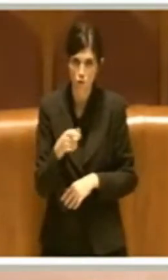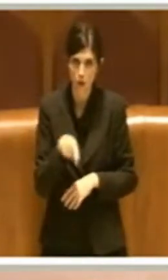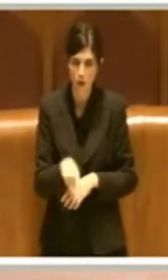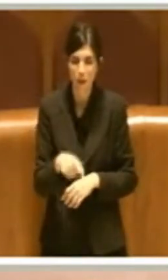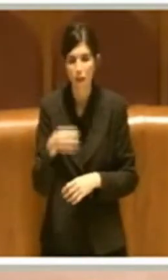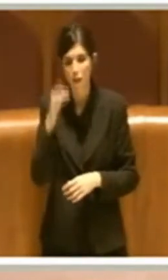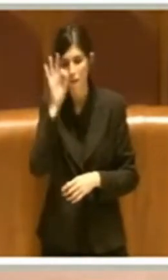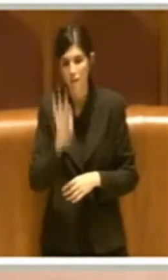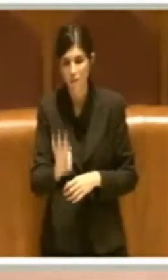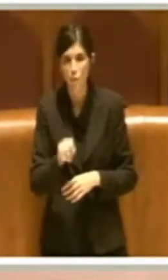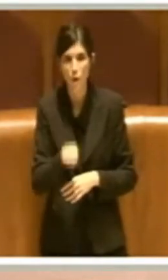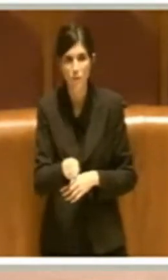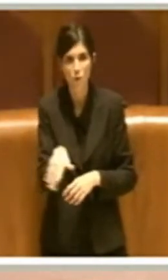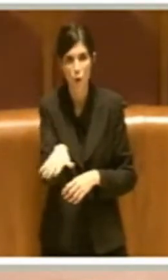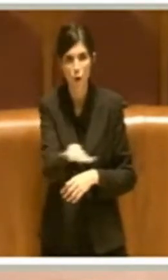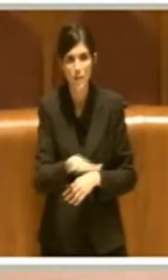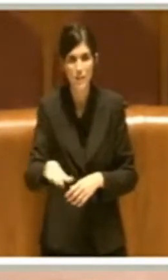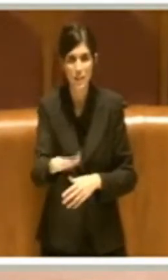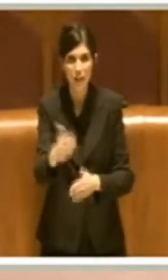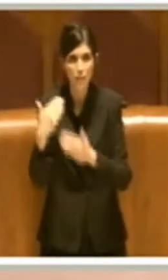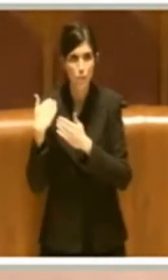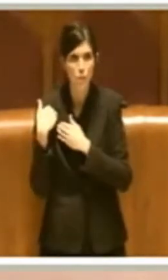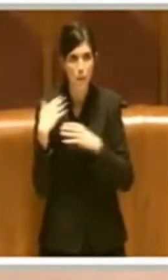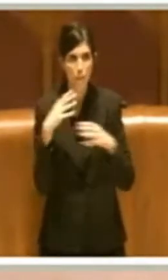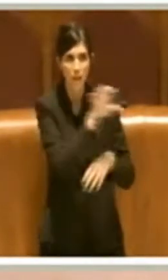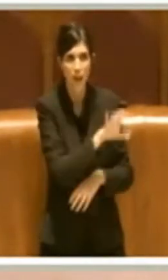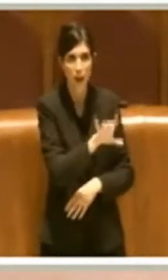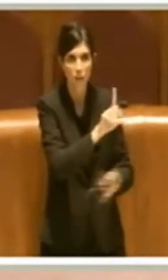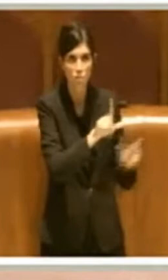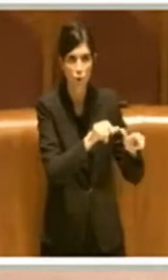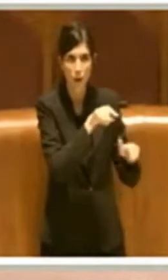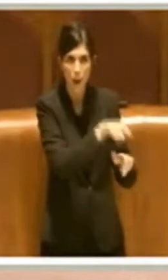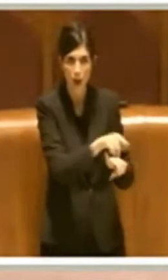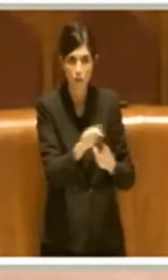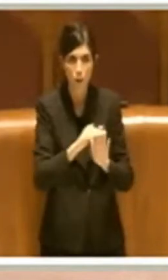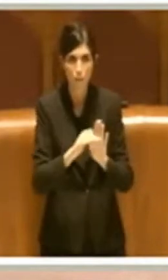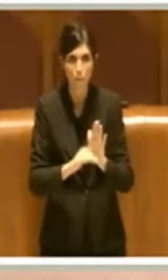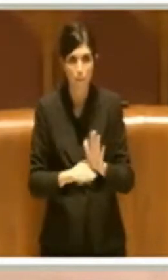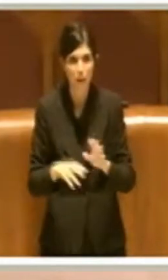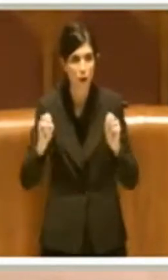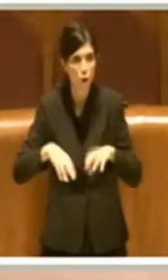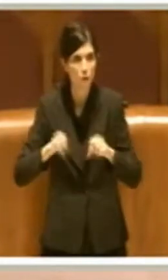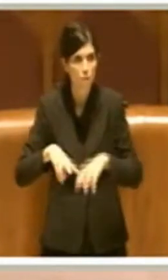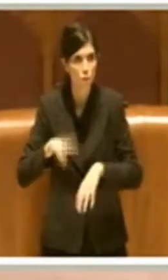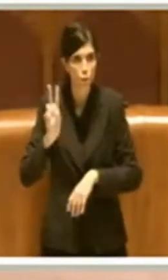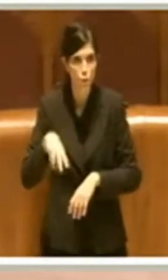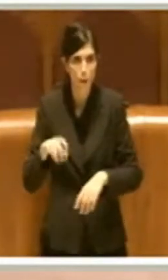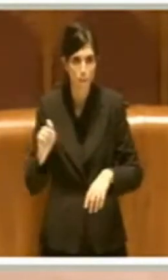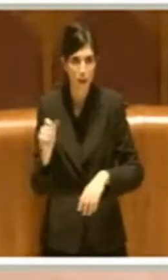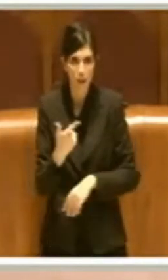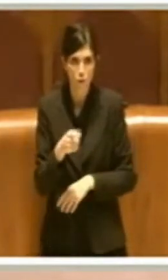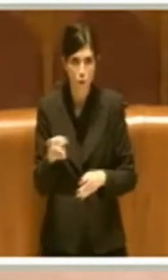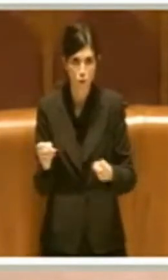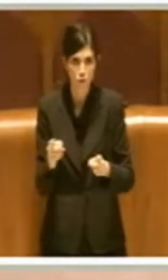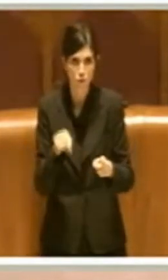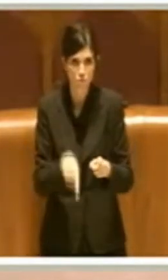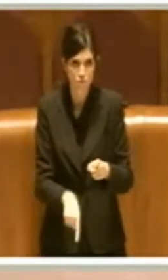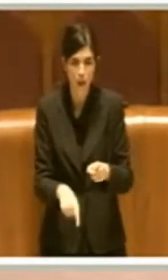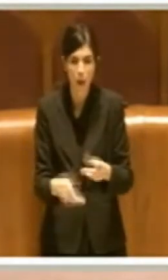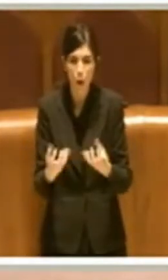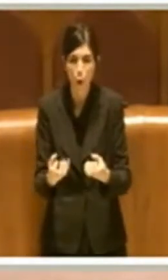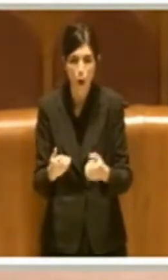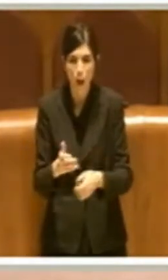è una responsabilità della Regione e quel piano dei rifiuti del 2012 oggettivamente è inattuato.